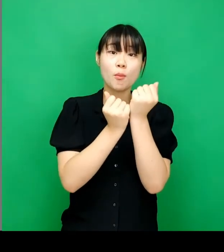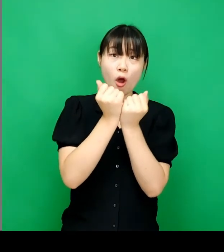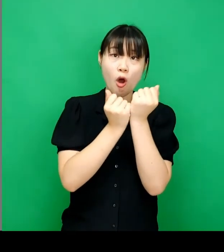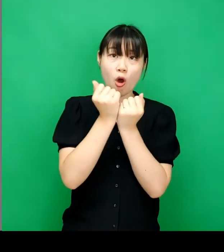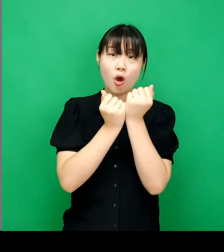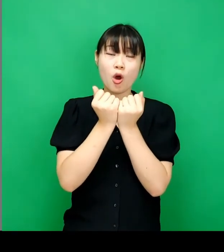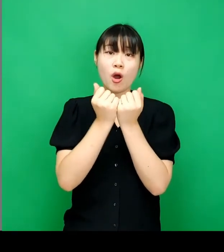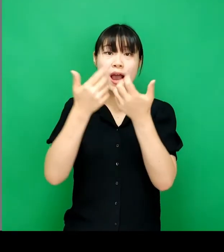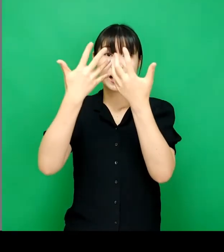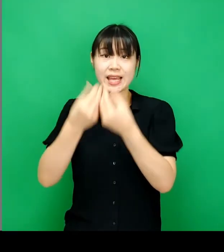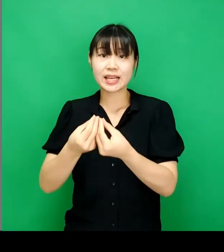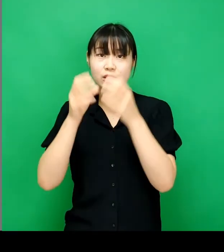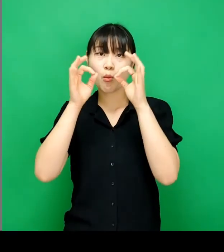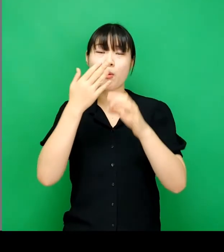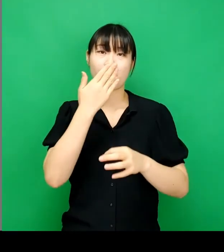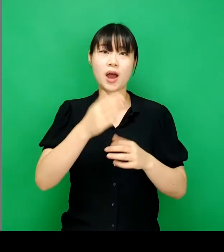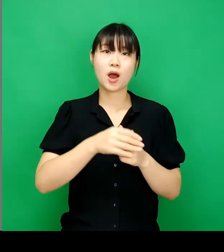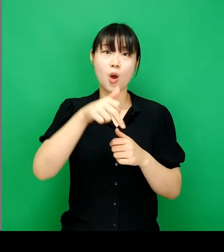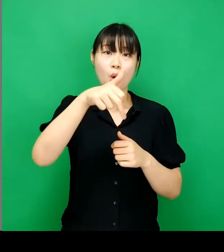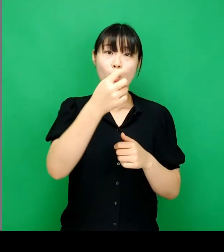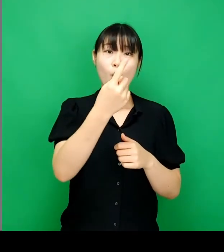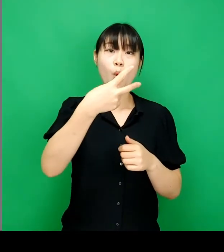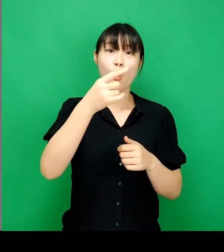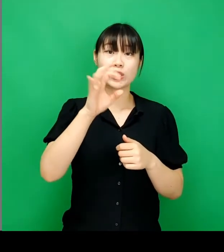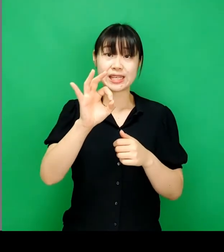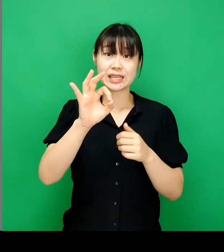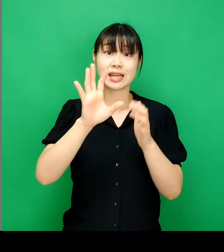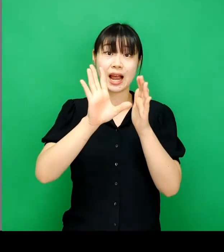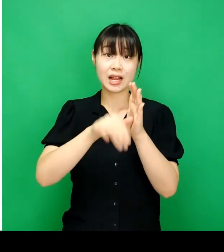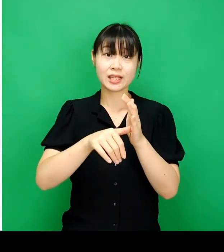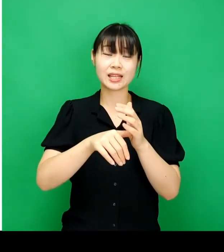그래프에 대한 설명과 예제 코드를 볼 수 있습니다.